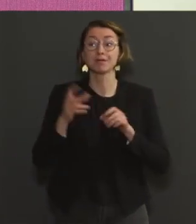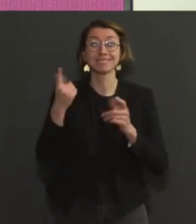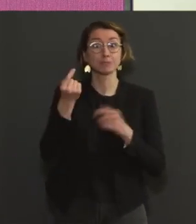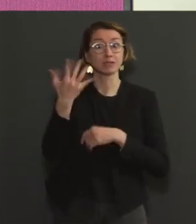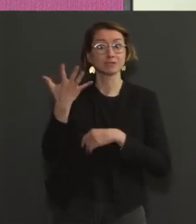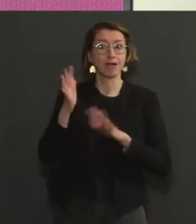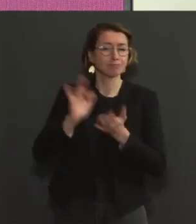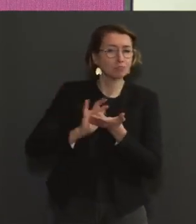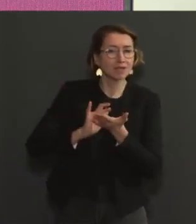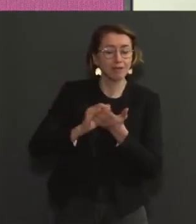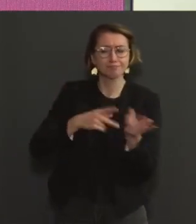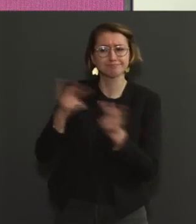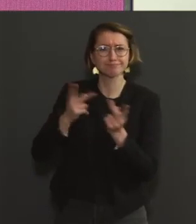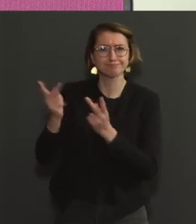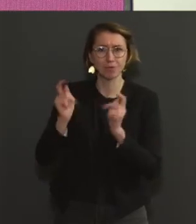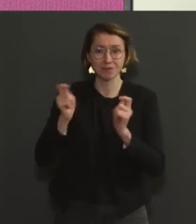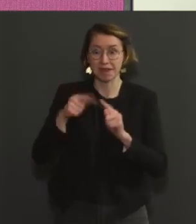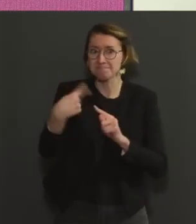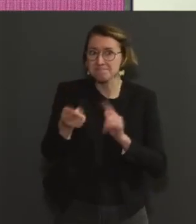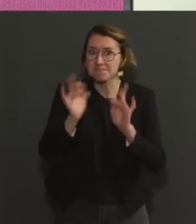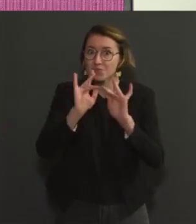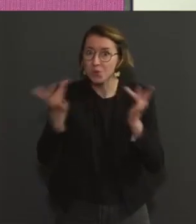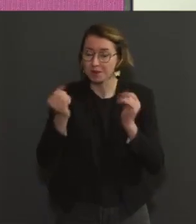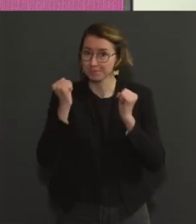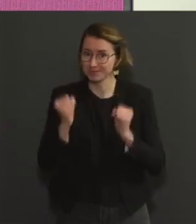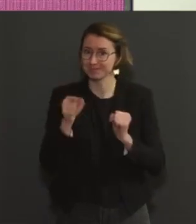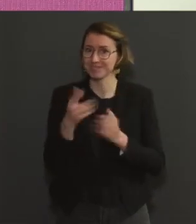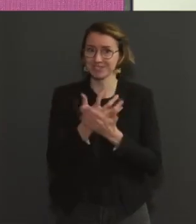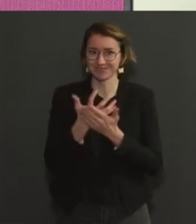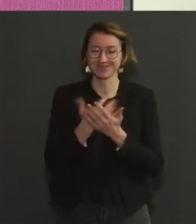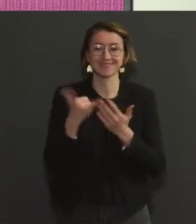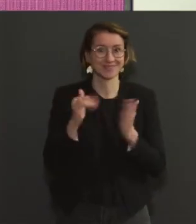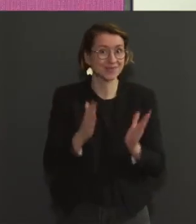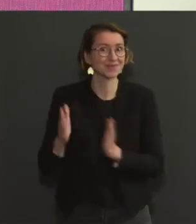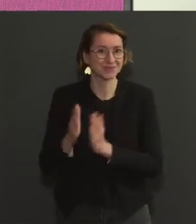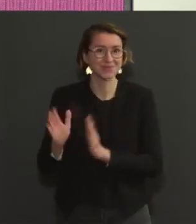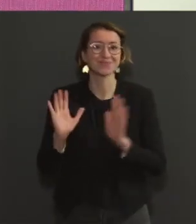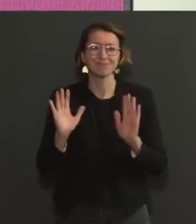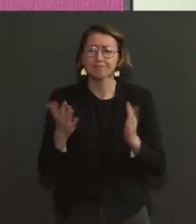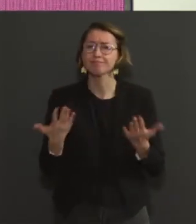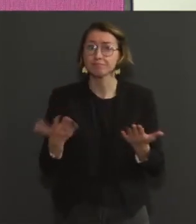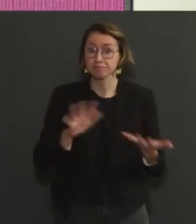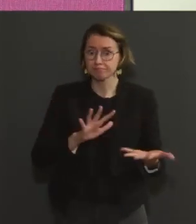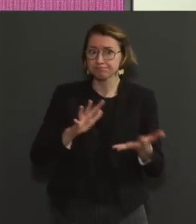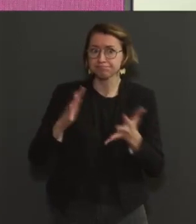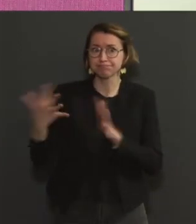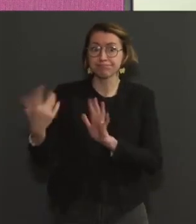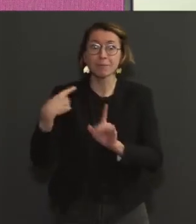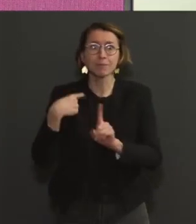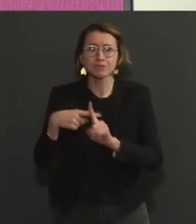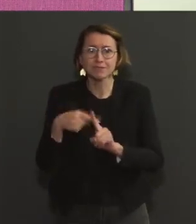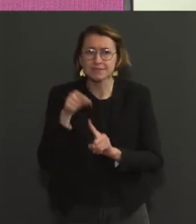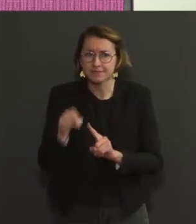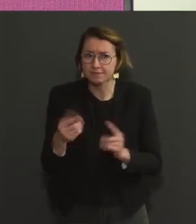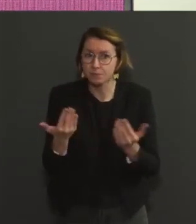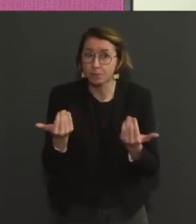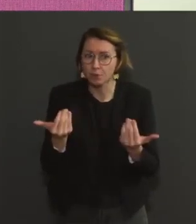au même moment. Il est clair que cette évolution ne dépend pas du ciel mais dépend de vous. Et donc c'est dans l'application des mesures